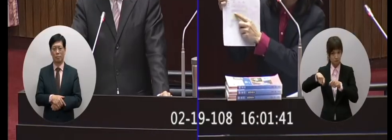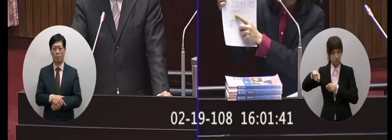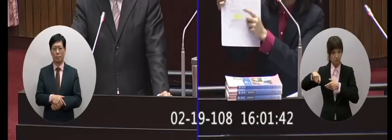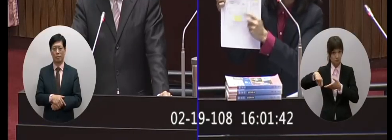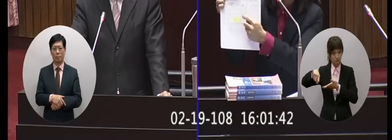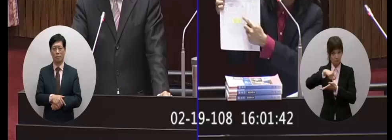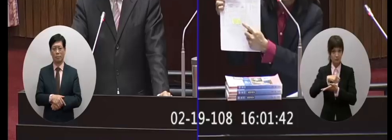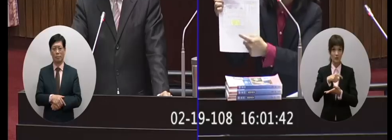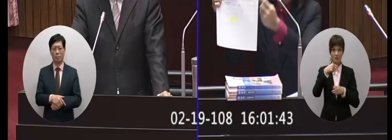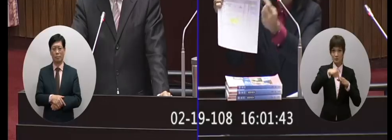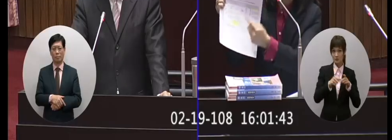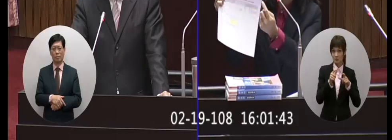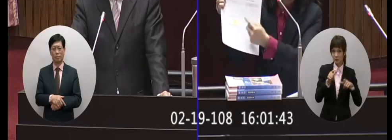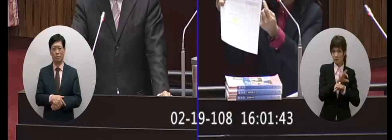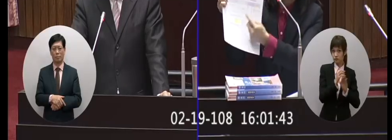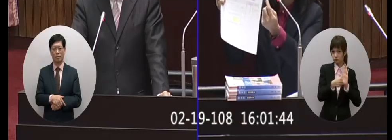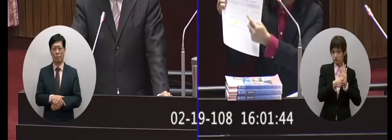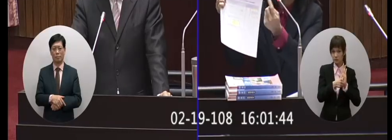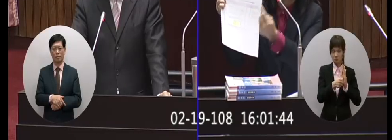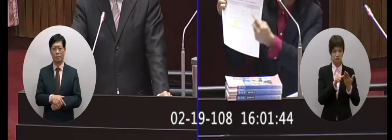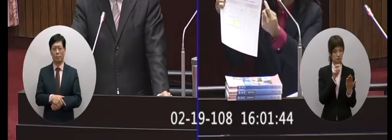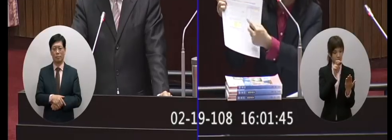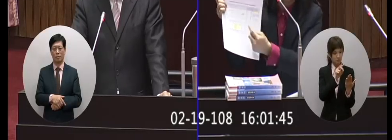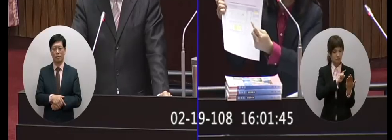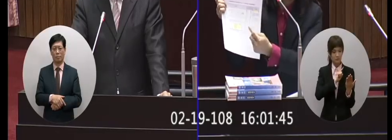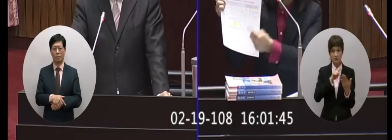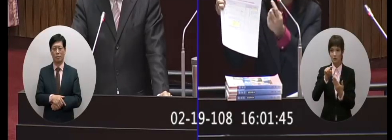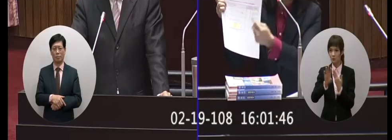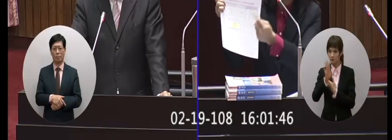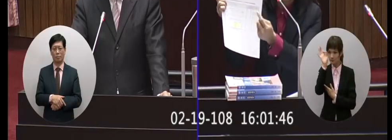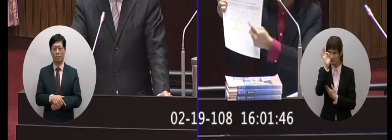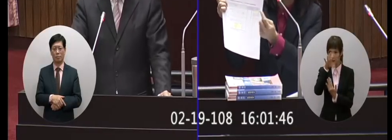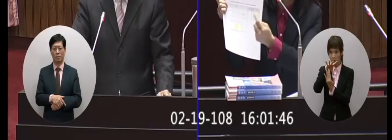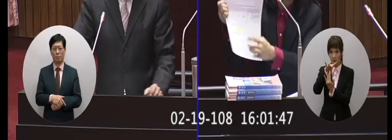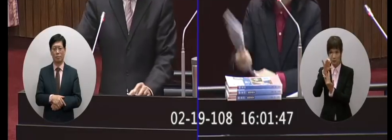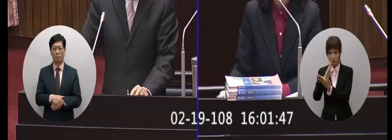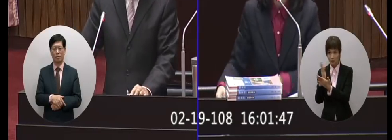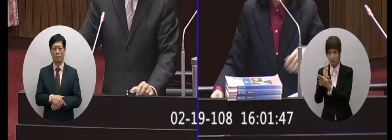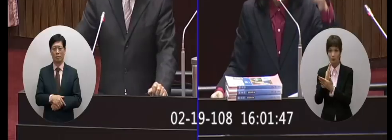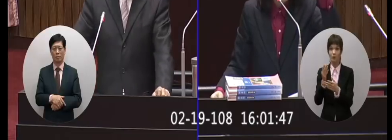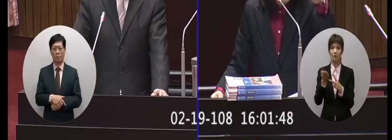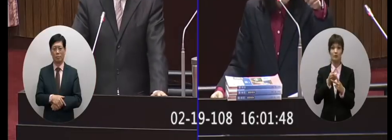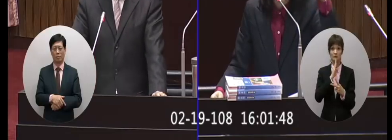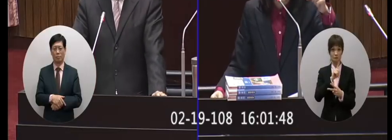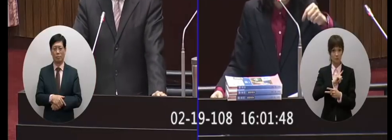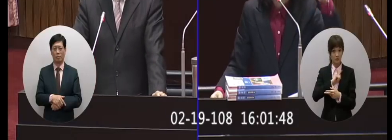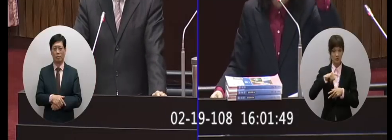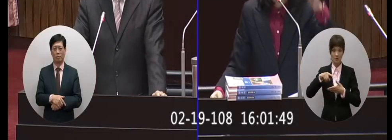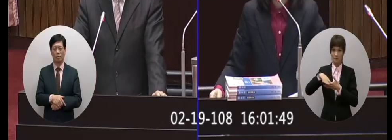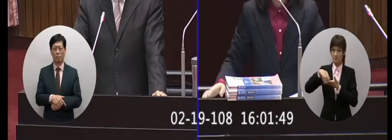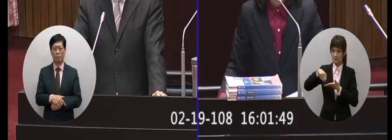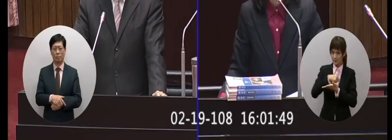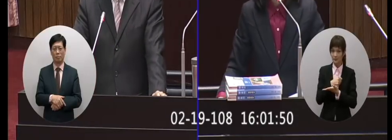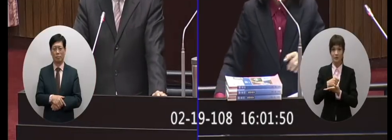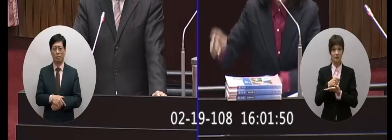加廣的課名的內容自己要去選書或自己要去做教材你在這邊回答